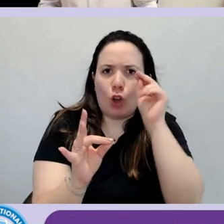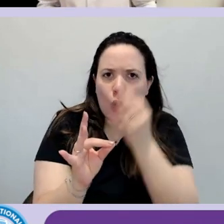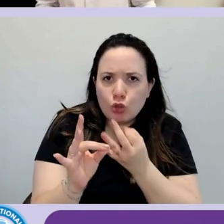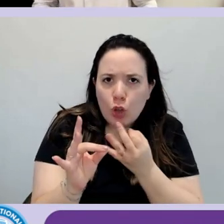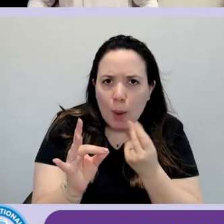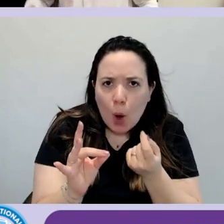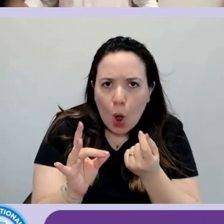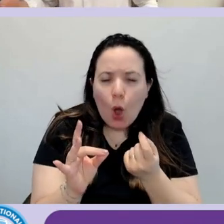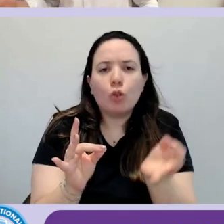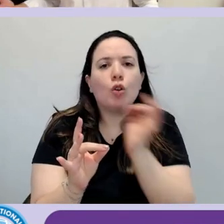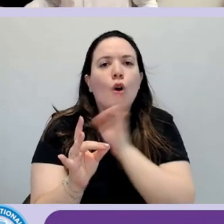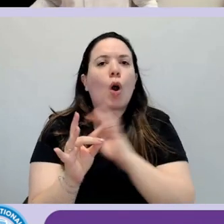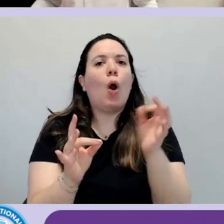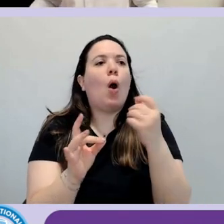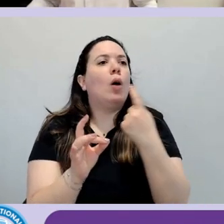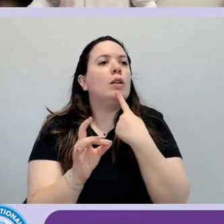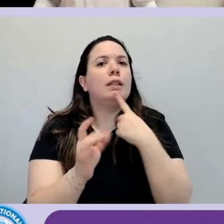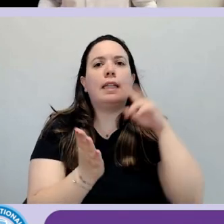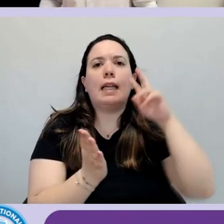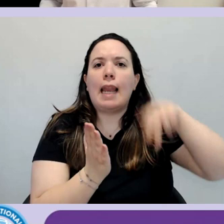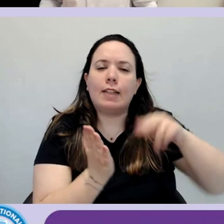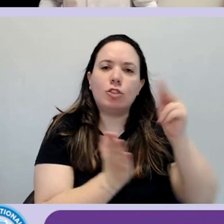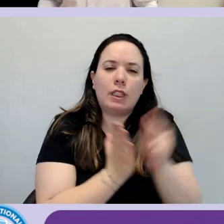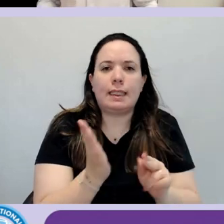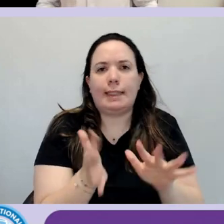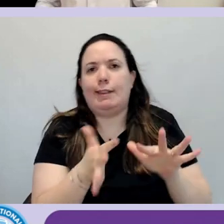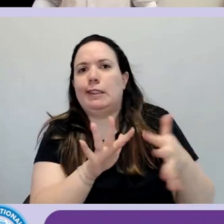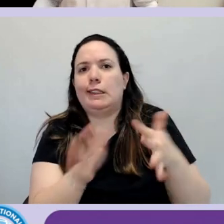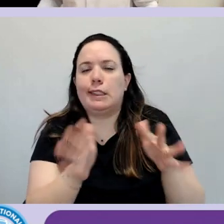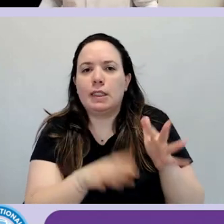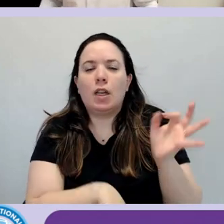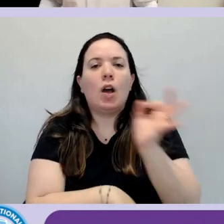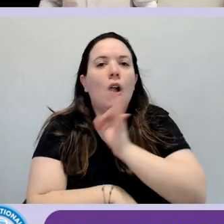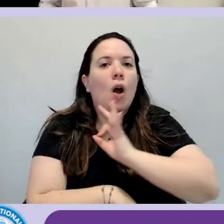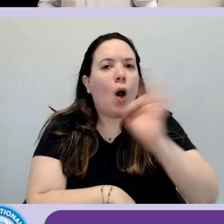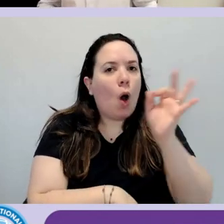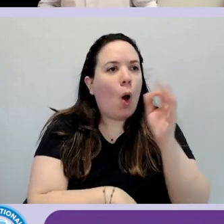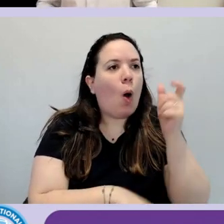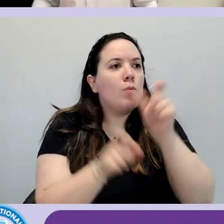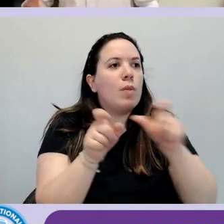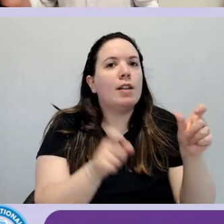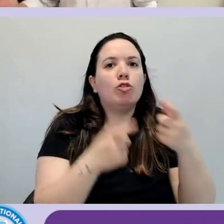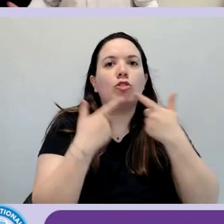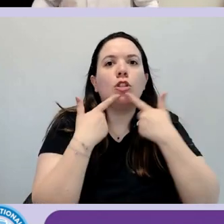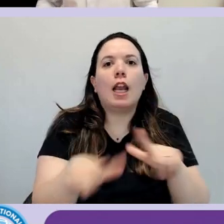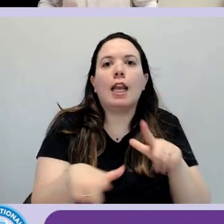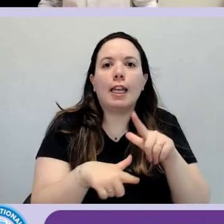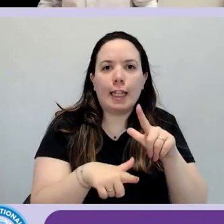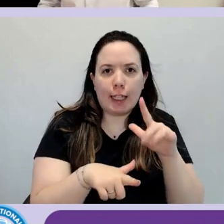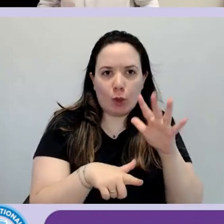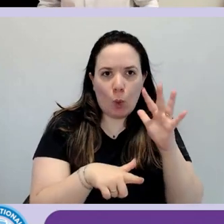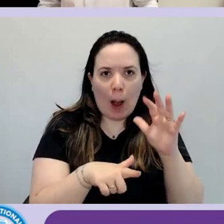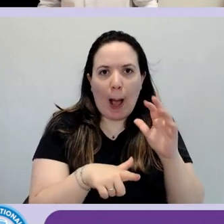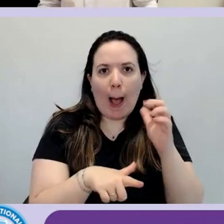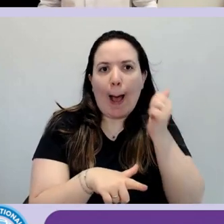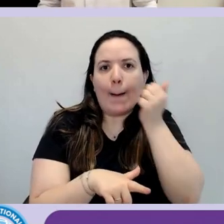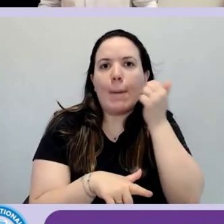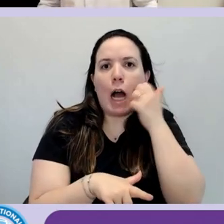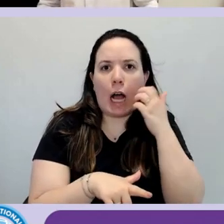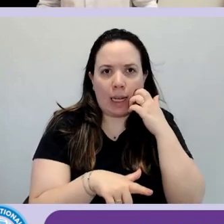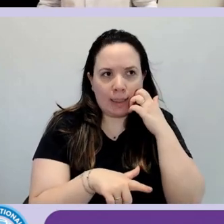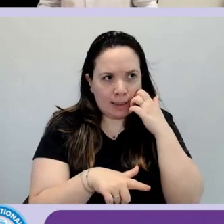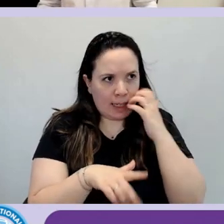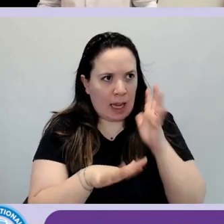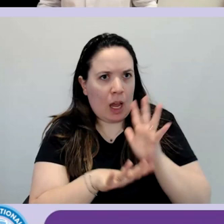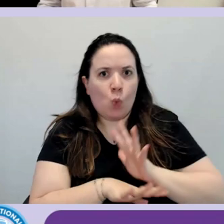bassa scolarità, le persone non native della lingua italiana o di altre lingue in